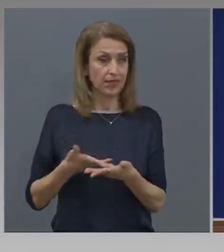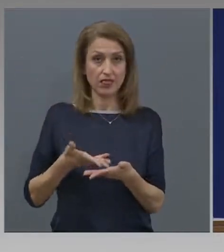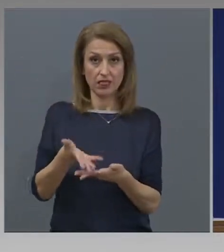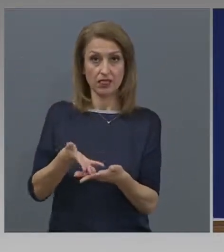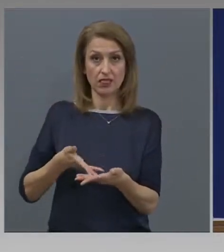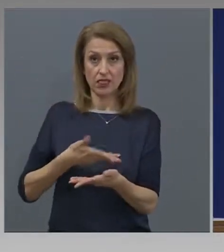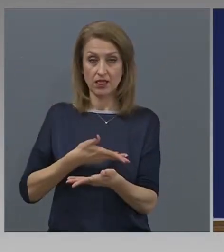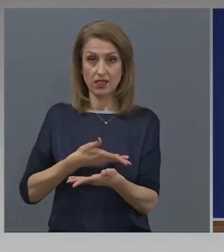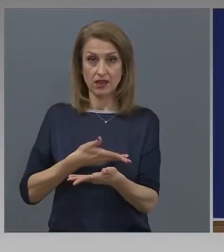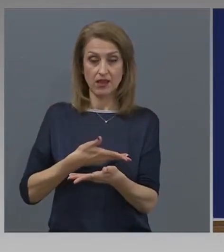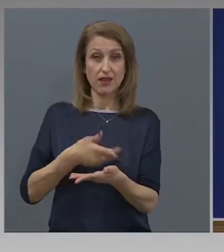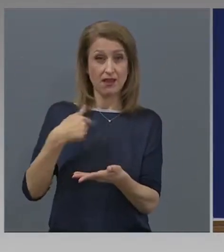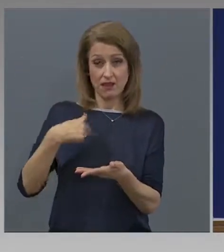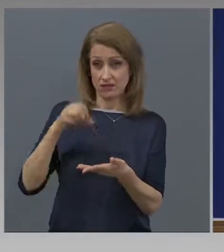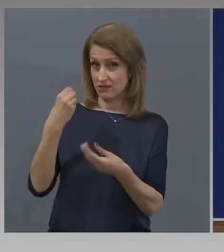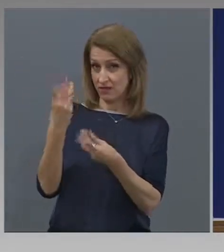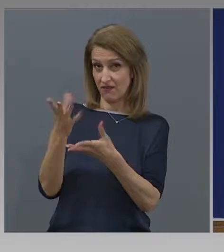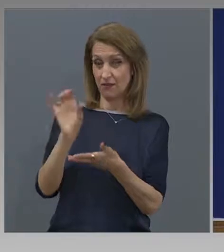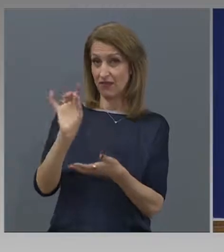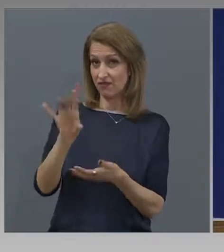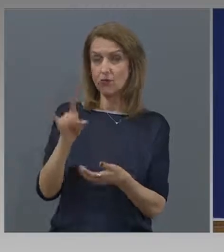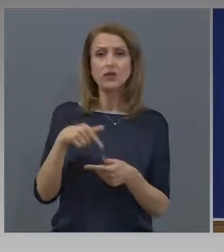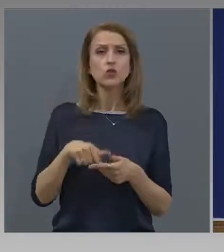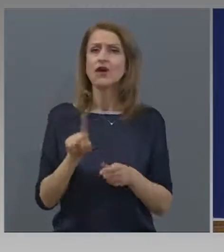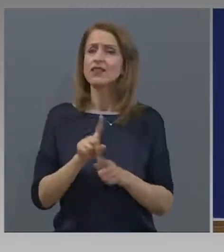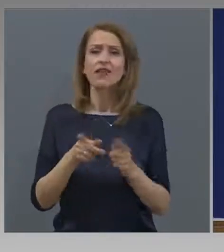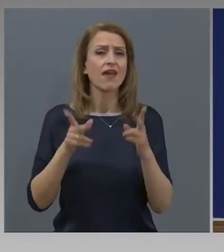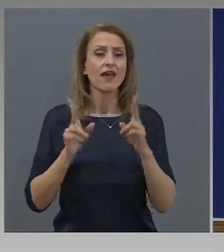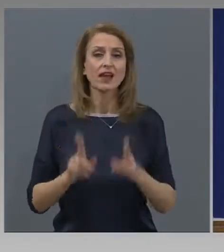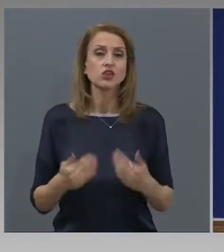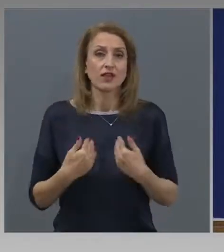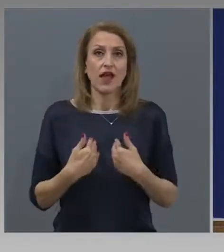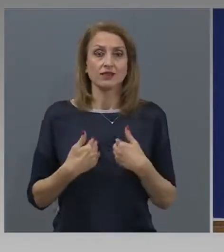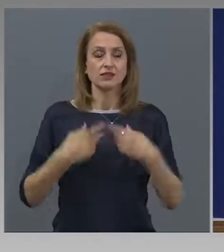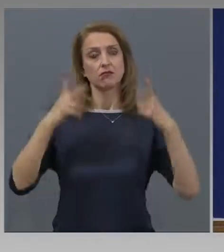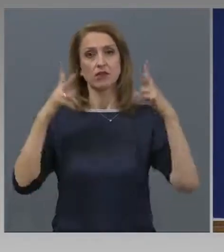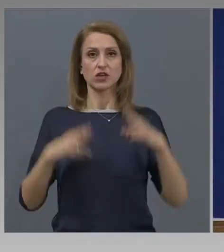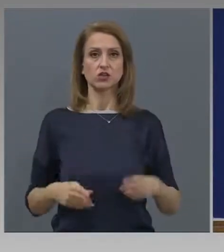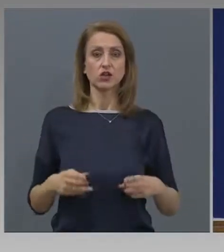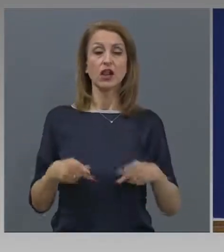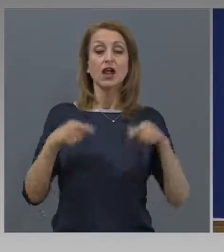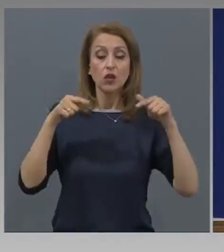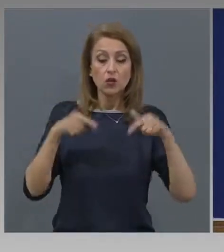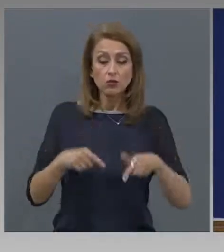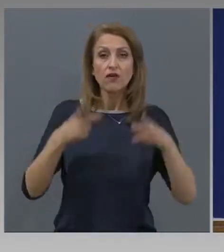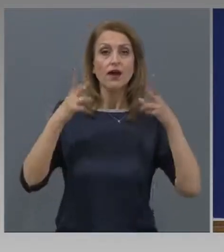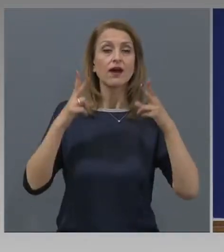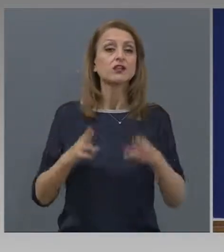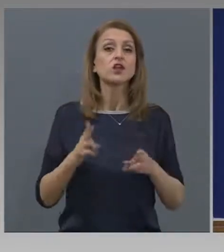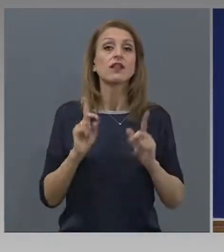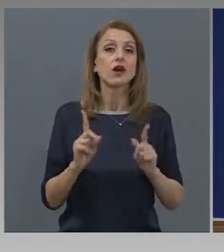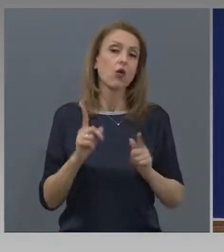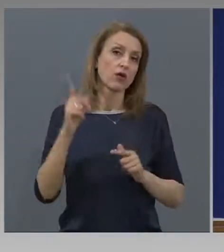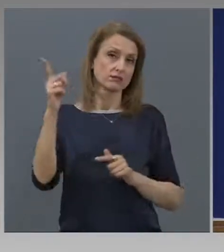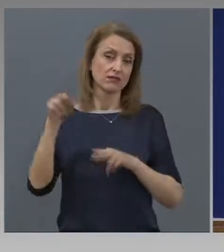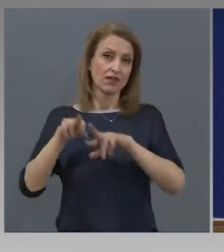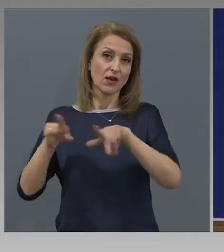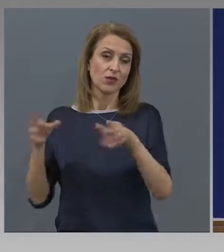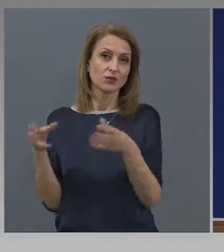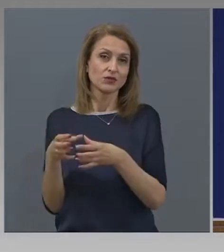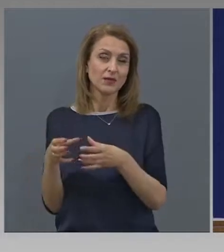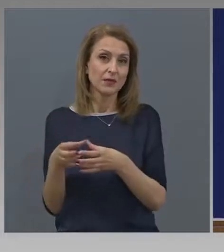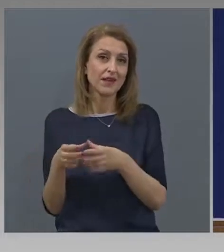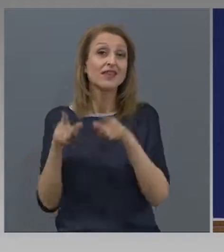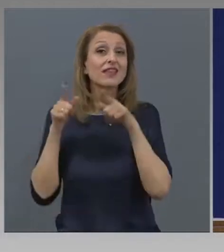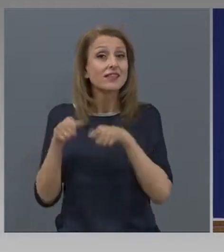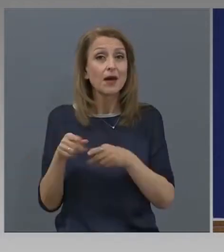момента ви информирам, не е, разбира се, решение, което аз съм взела, а решение, което съответно е взело Народното събрание. Там изрично